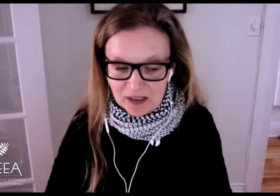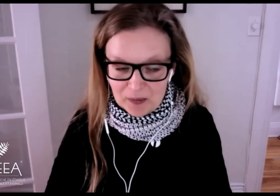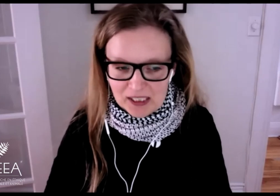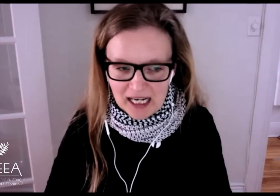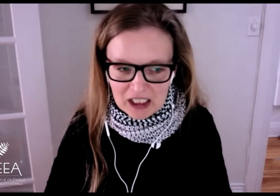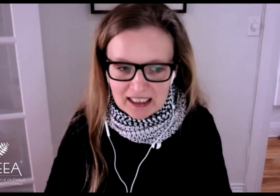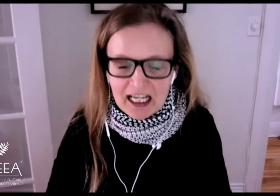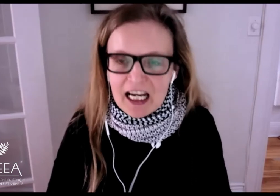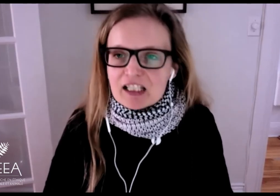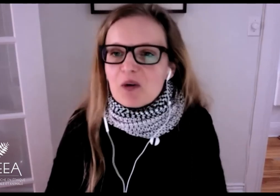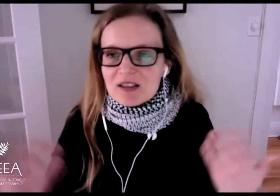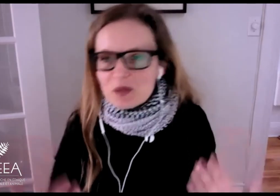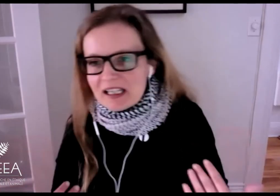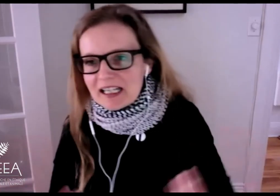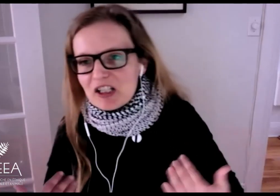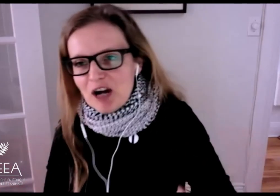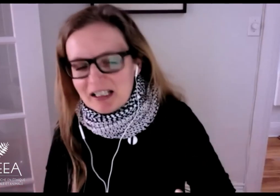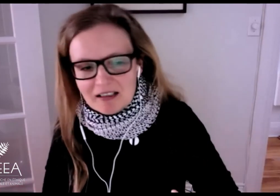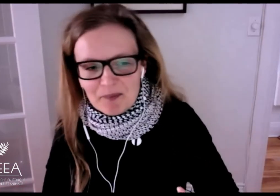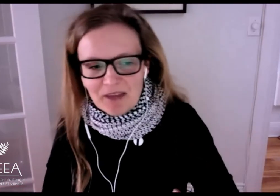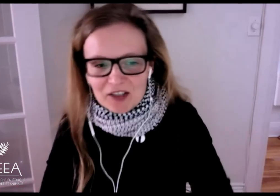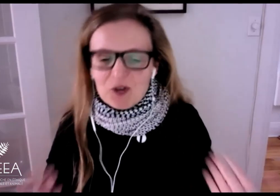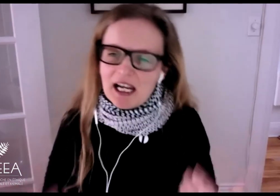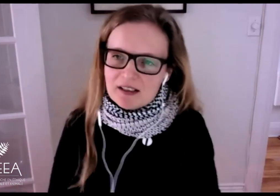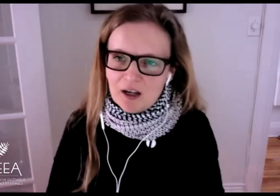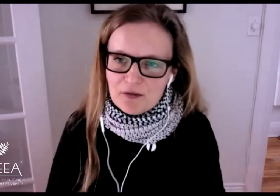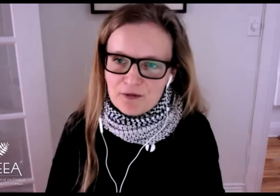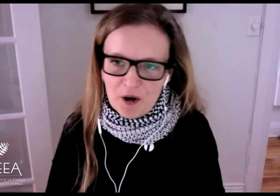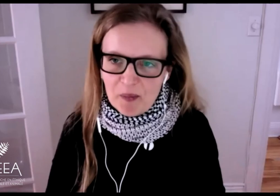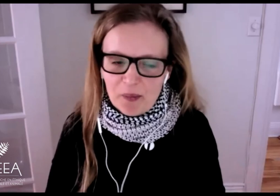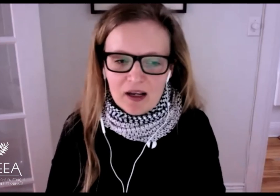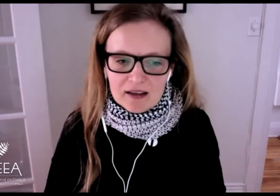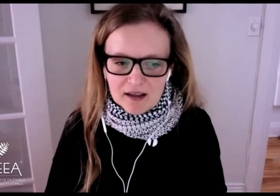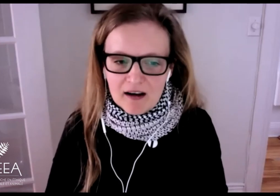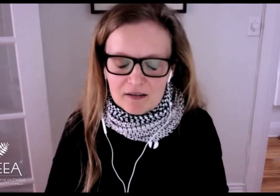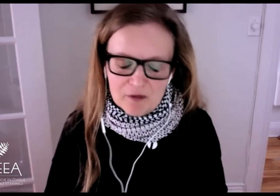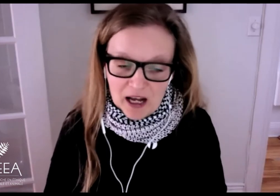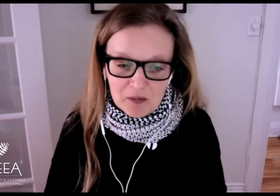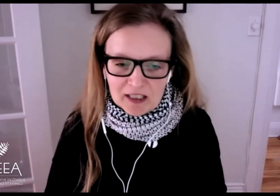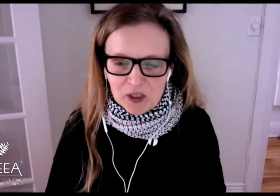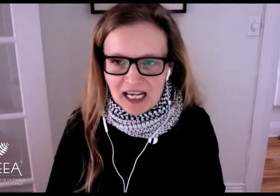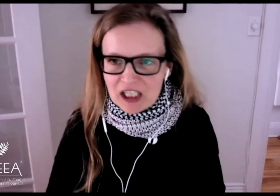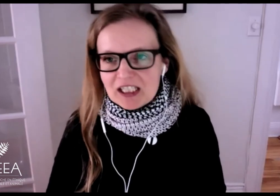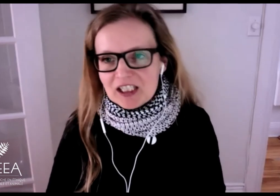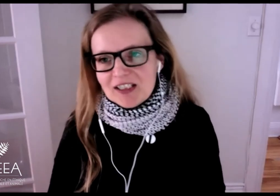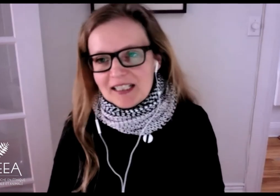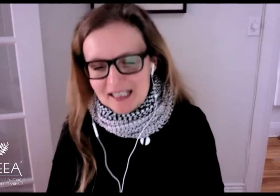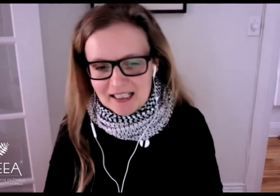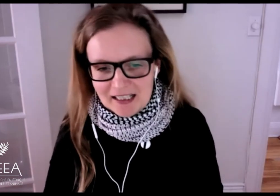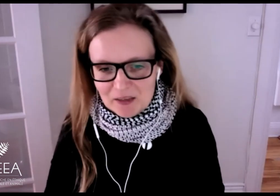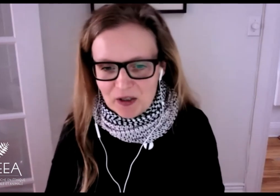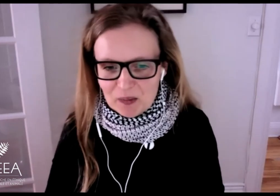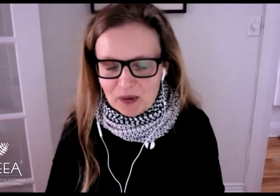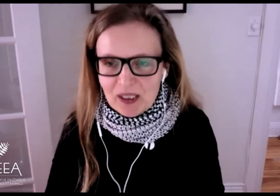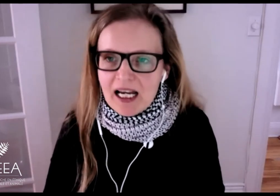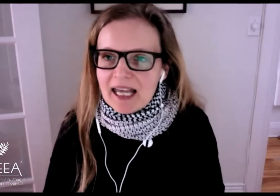of animal exploitation. So, once we extricate ourselves from animal exploitation to the extent